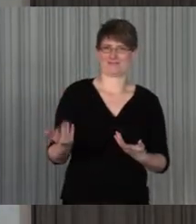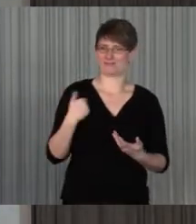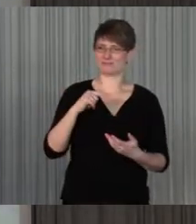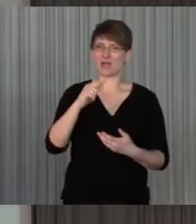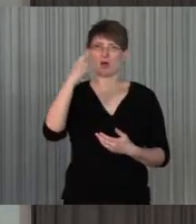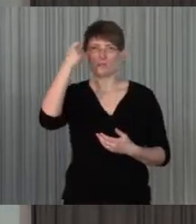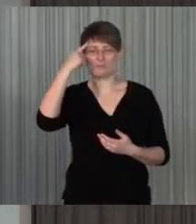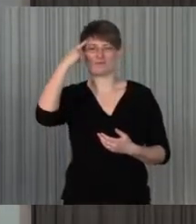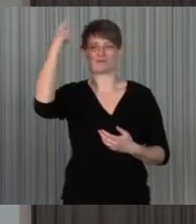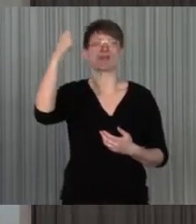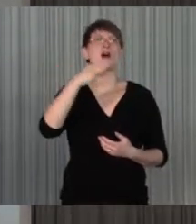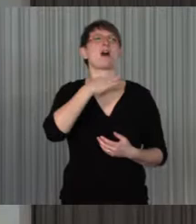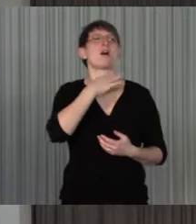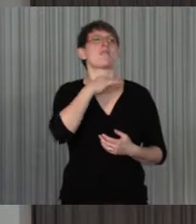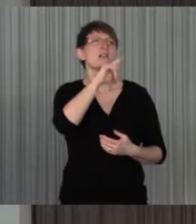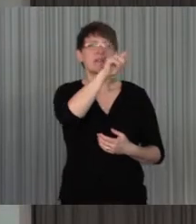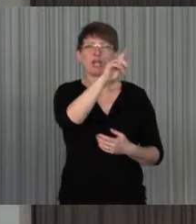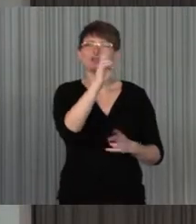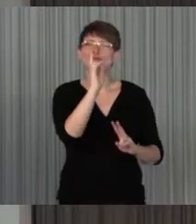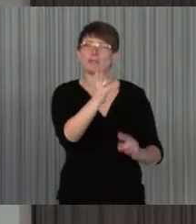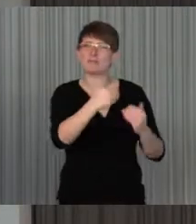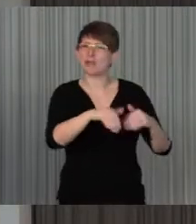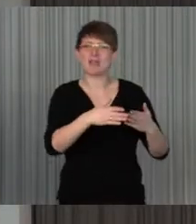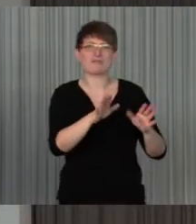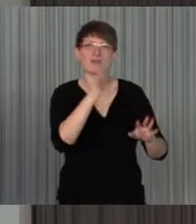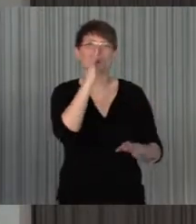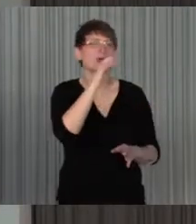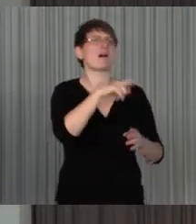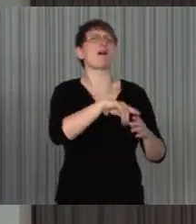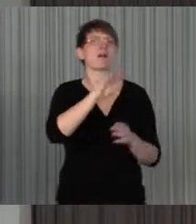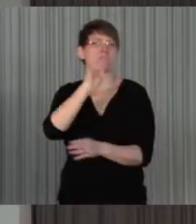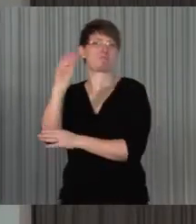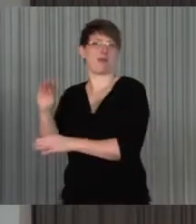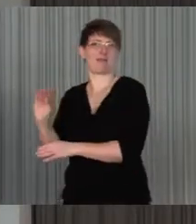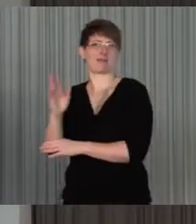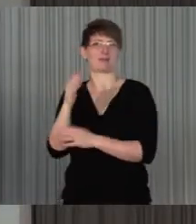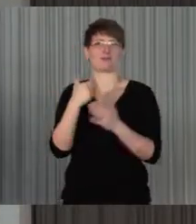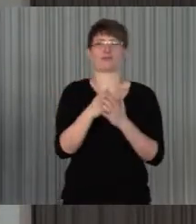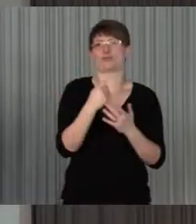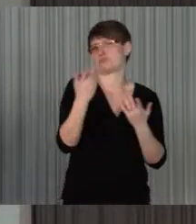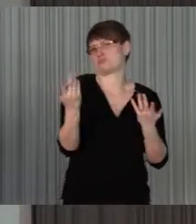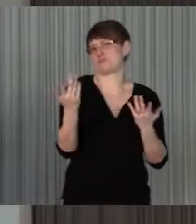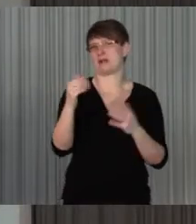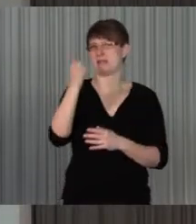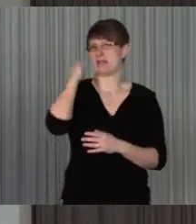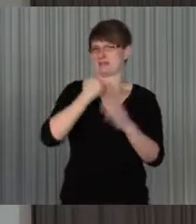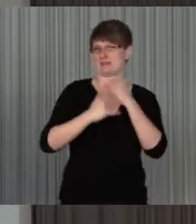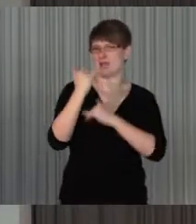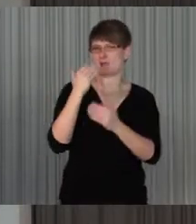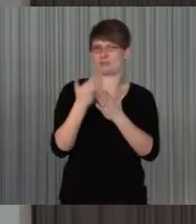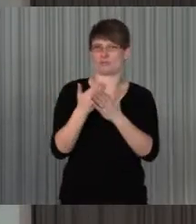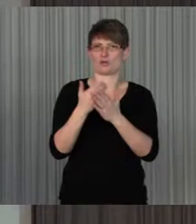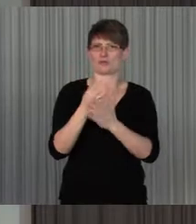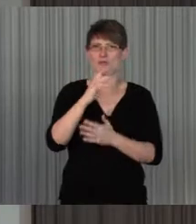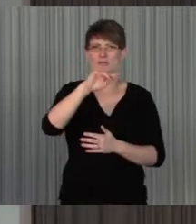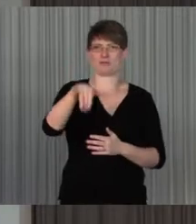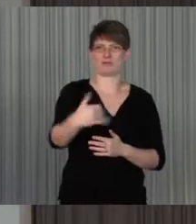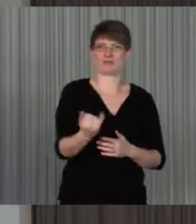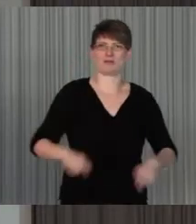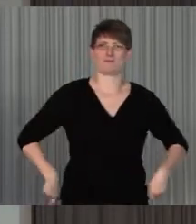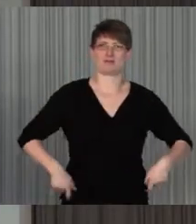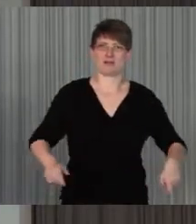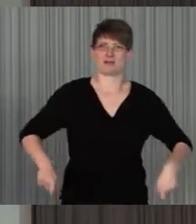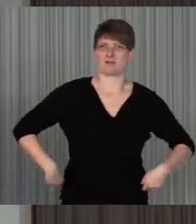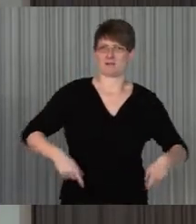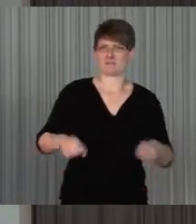Bewusstsein wirklich für die Notwendigkeit, für barrierefrei zu machen. So hat jetzt, was ich letztes Jahr, irgendwann habe ich zum Beispiel das Projekt Wühlberg macht